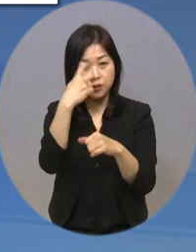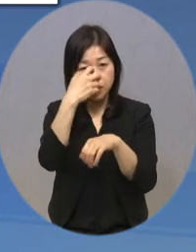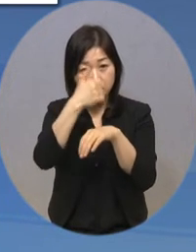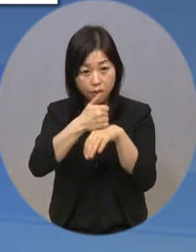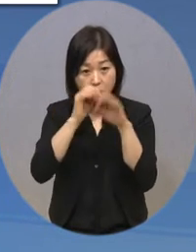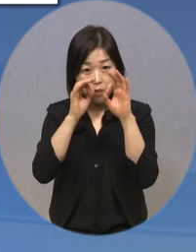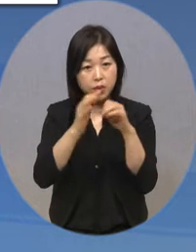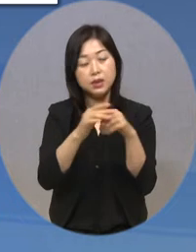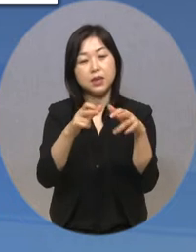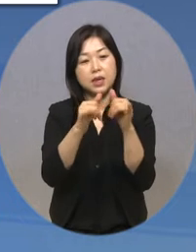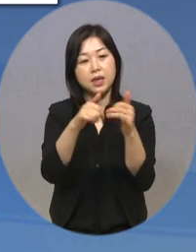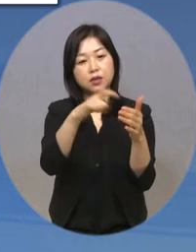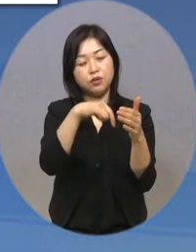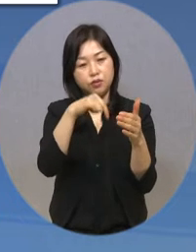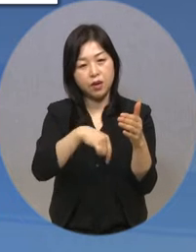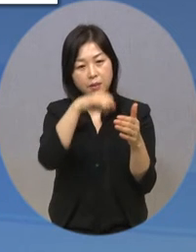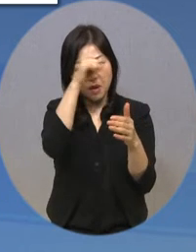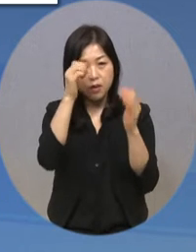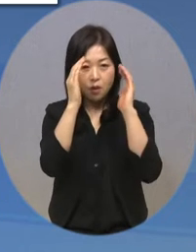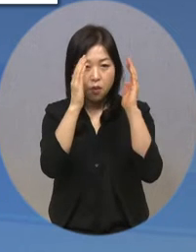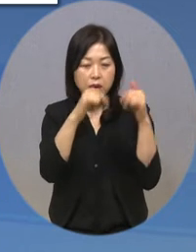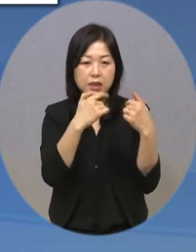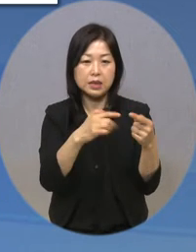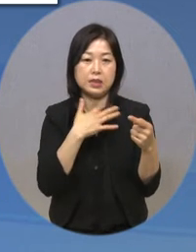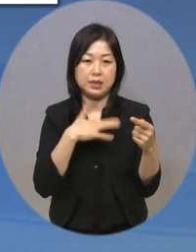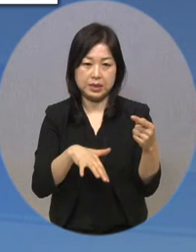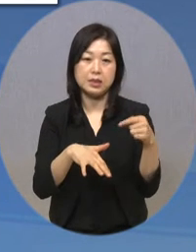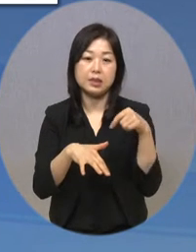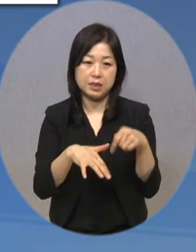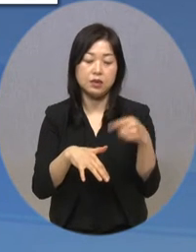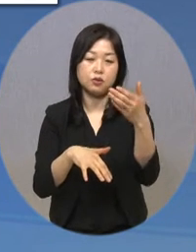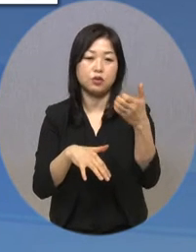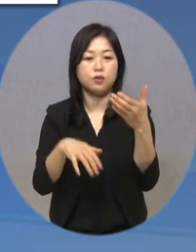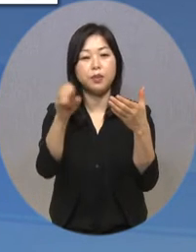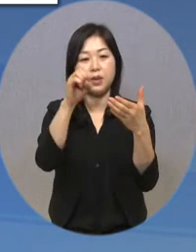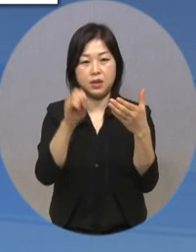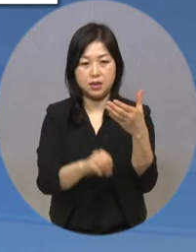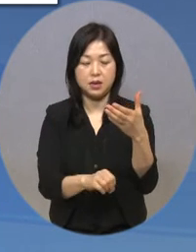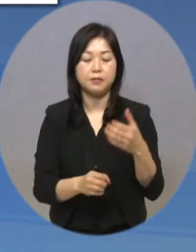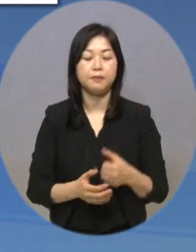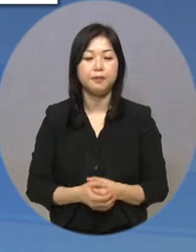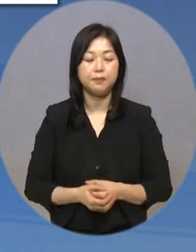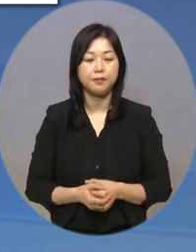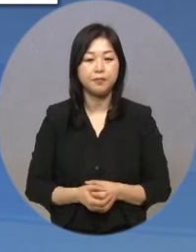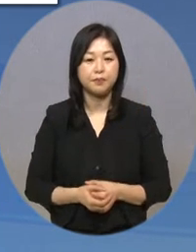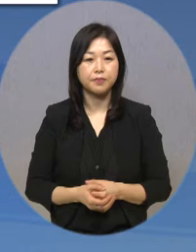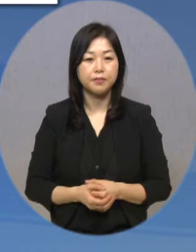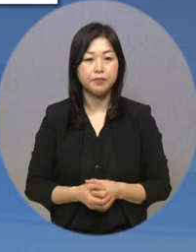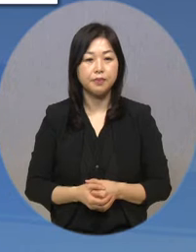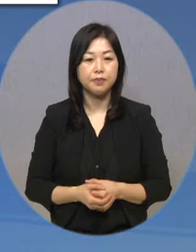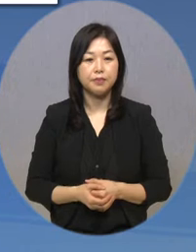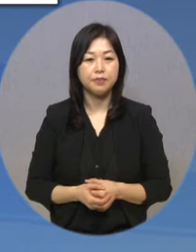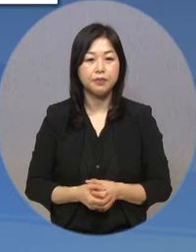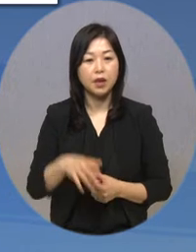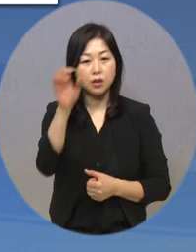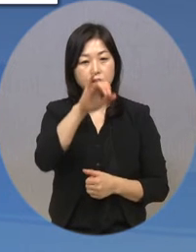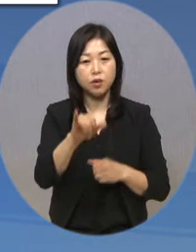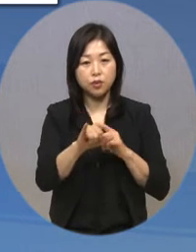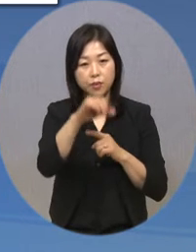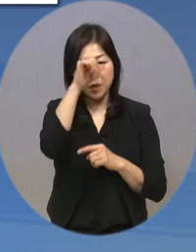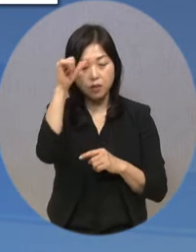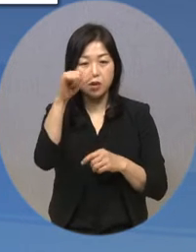장애인 중 평생교육에 참가하지 못한 비율은 약 99%로 드러났습니다. 전국